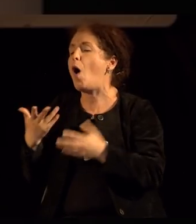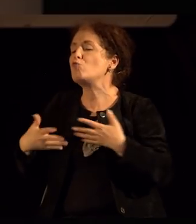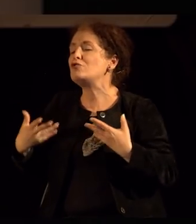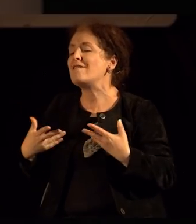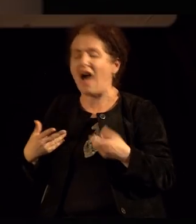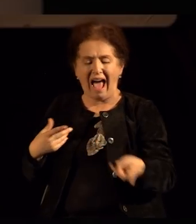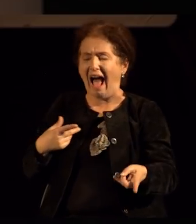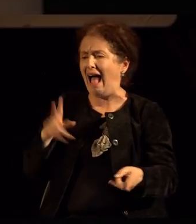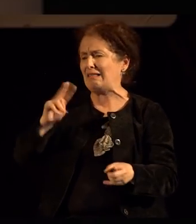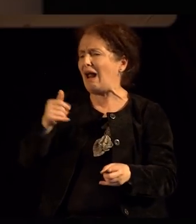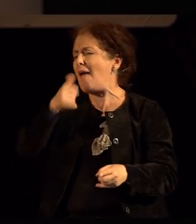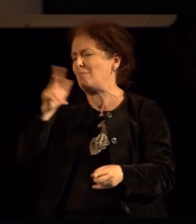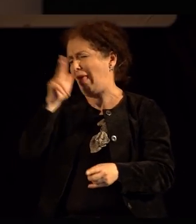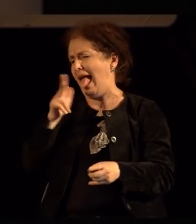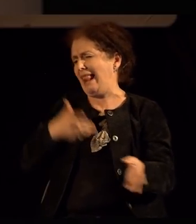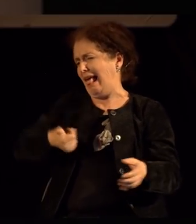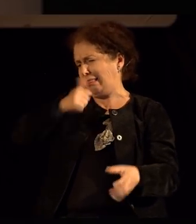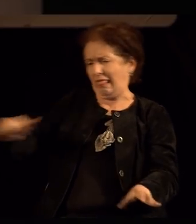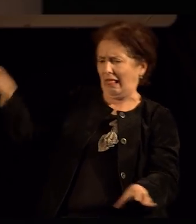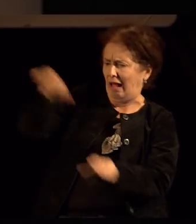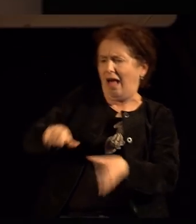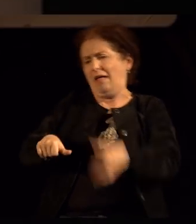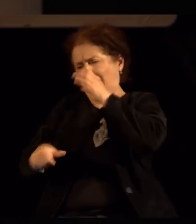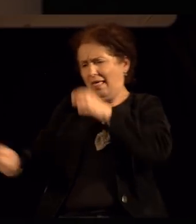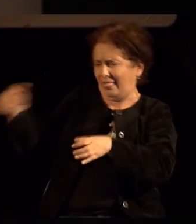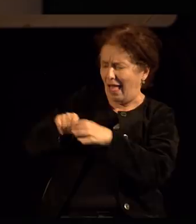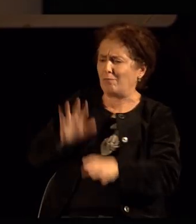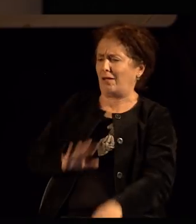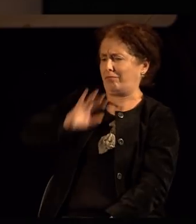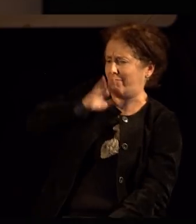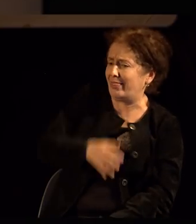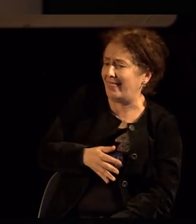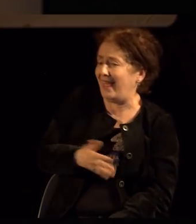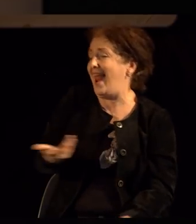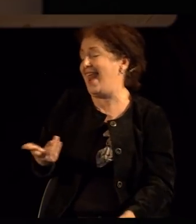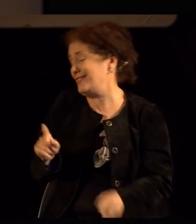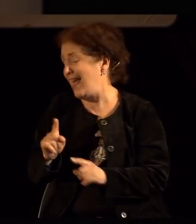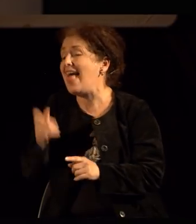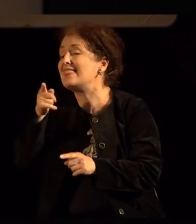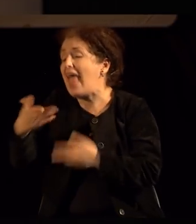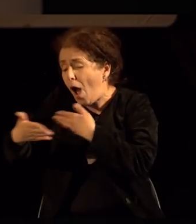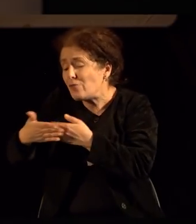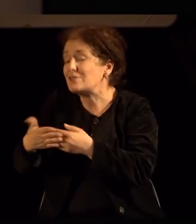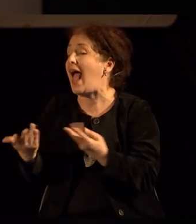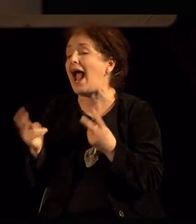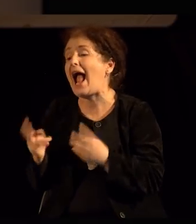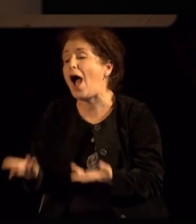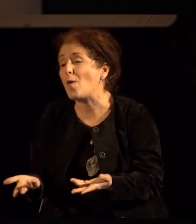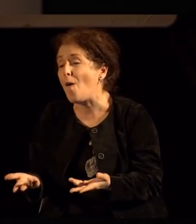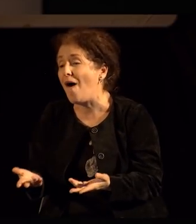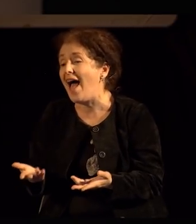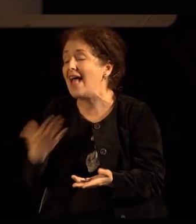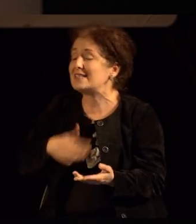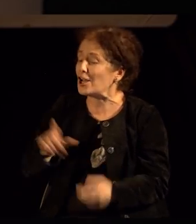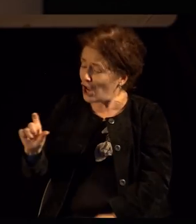настоивал трослојността на нашето битие да биде целостно се обфатнено во уживање. Е, затоа,